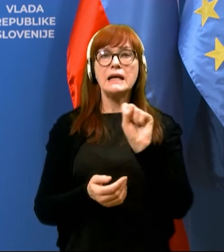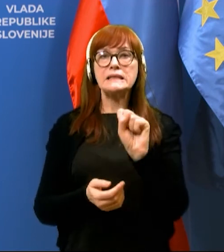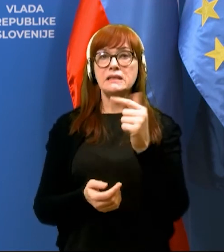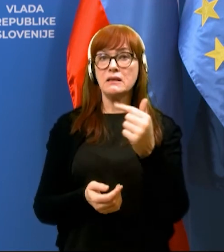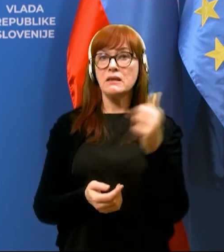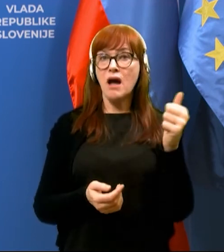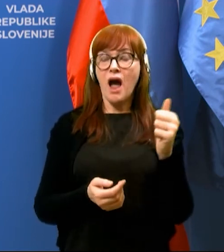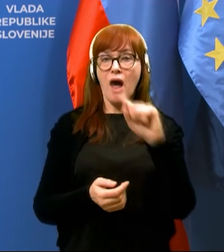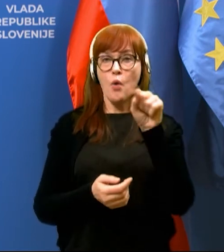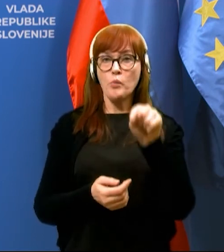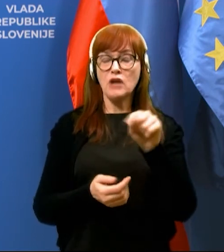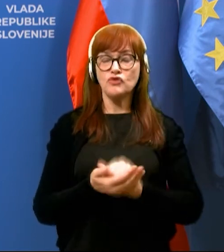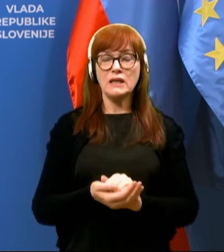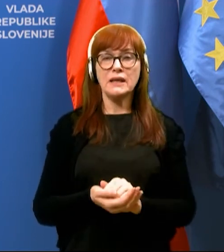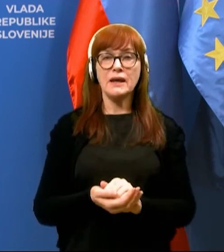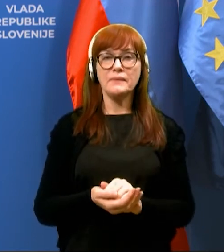naslednje vprašanje.